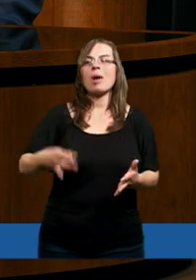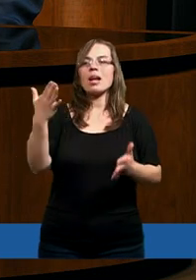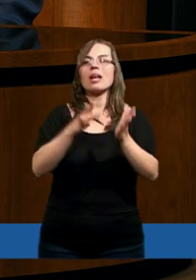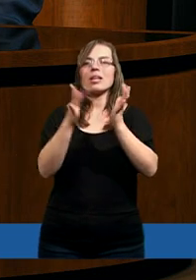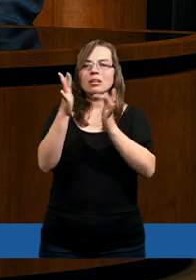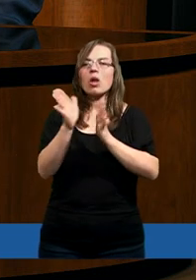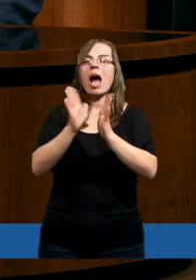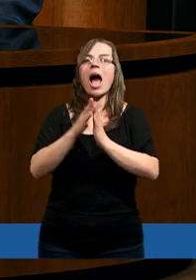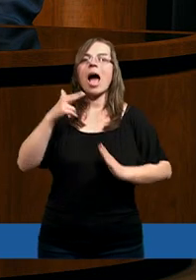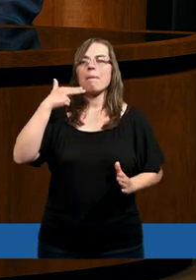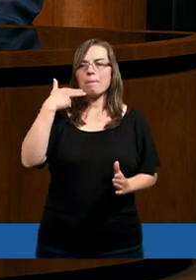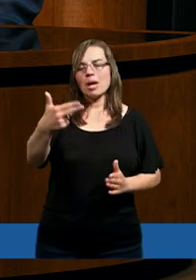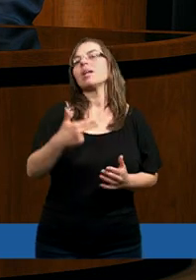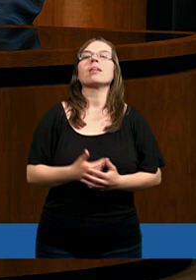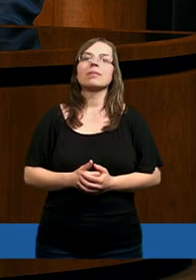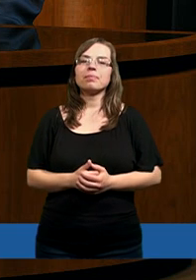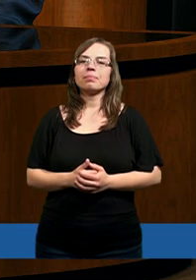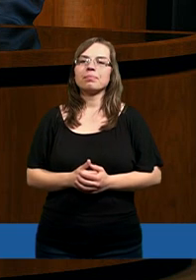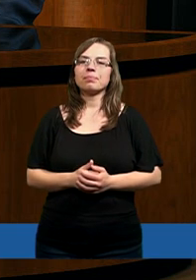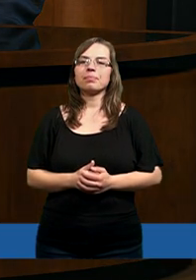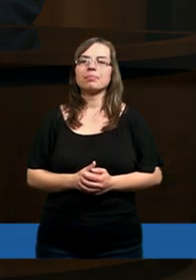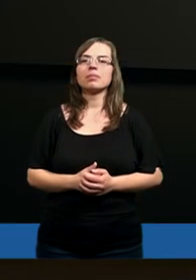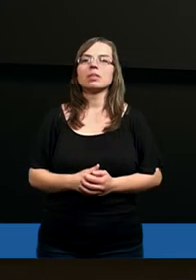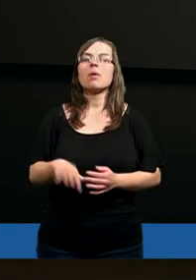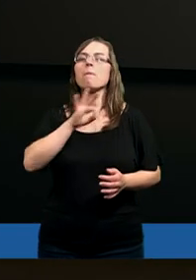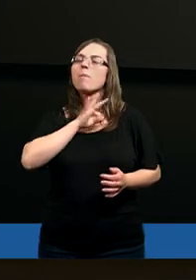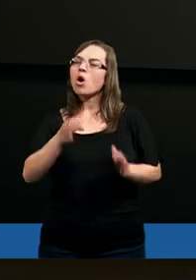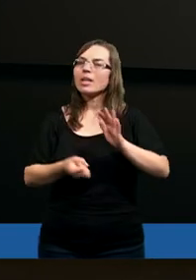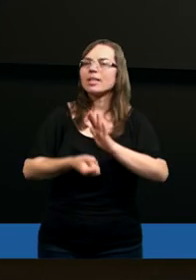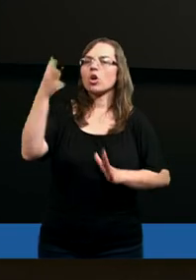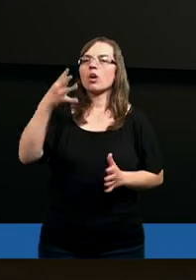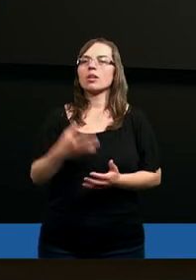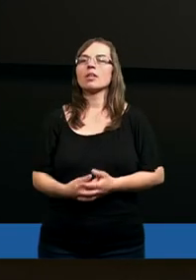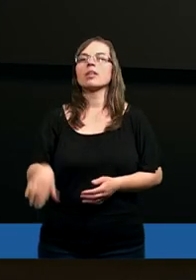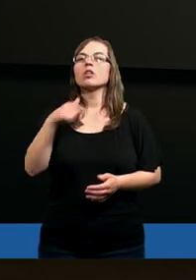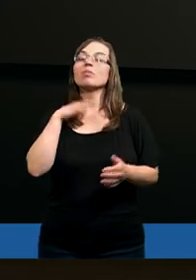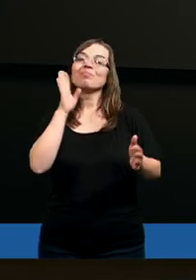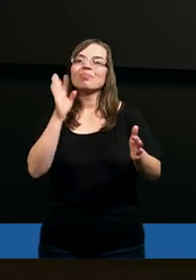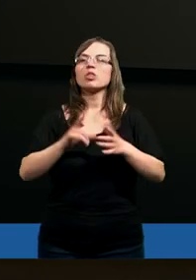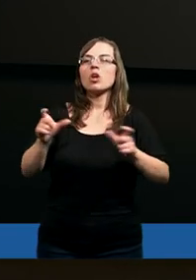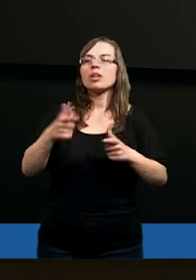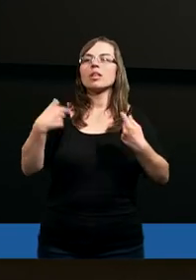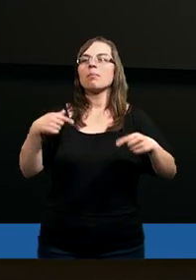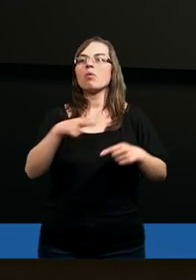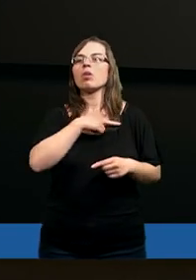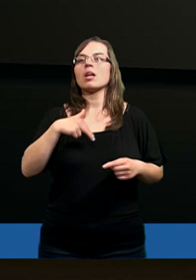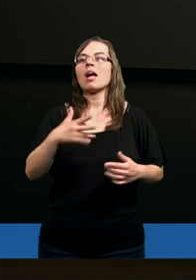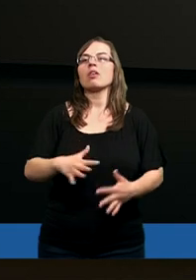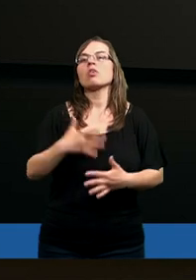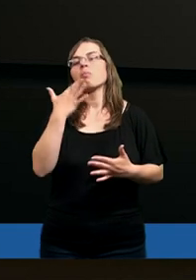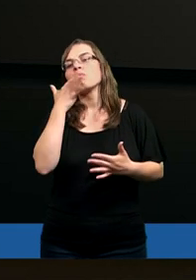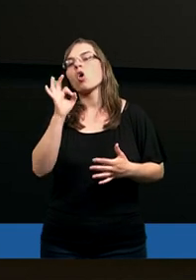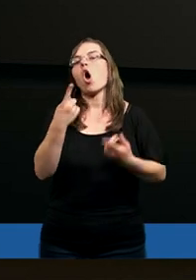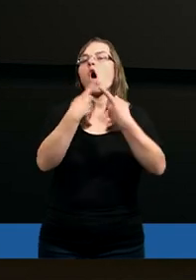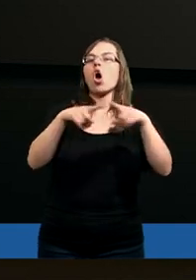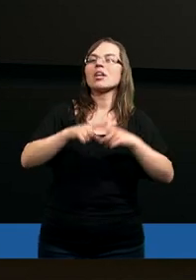Jezusa Chrystusa. Amen. Amen. Moi drodzy, no chyba dosyć taki groźny temat. Mówimy